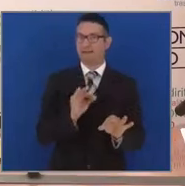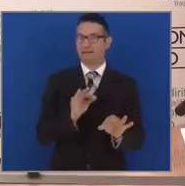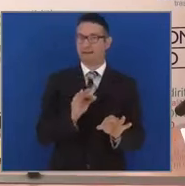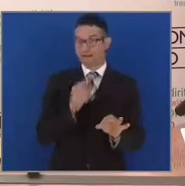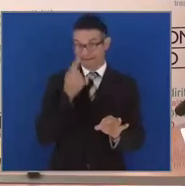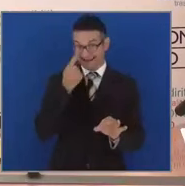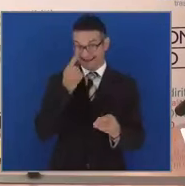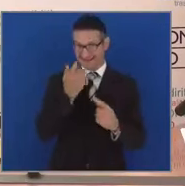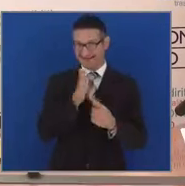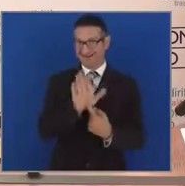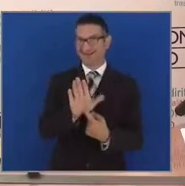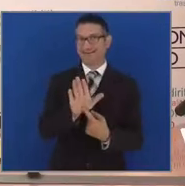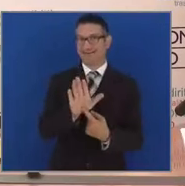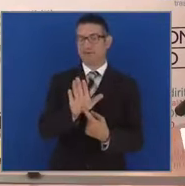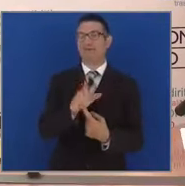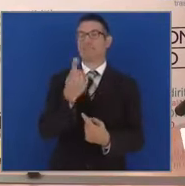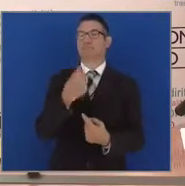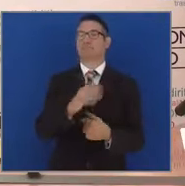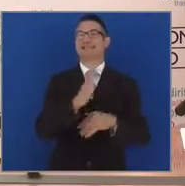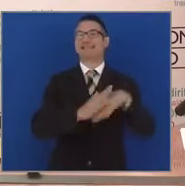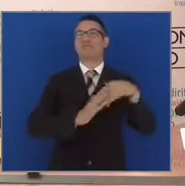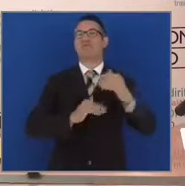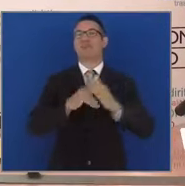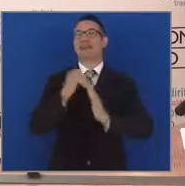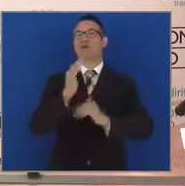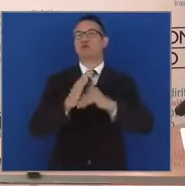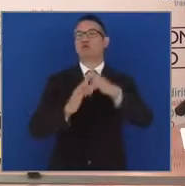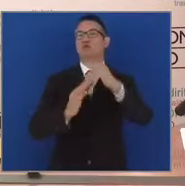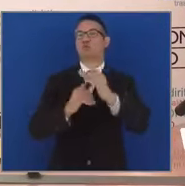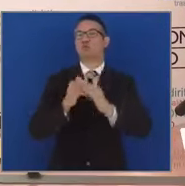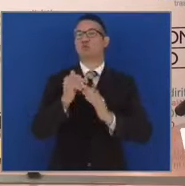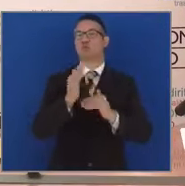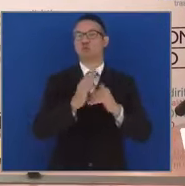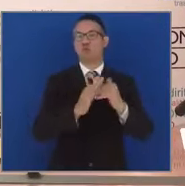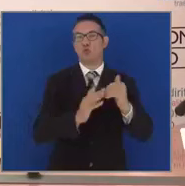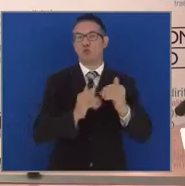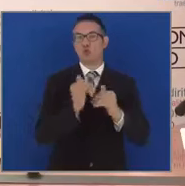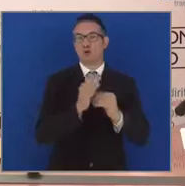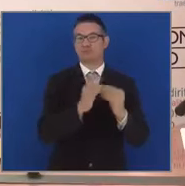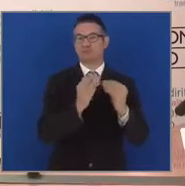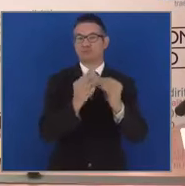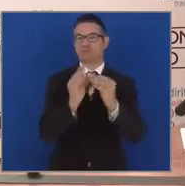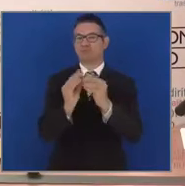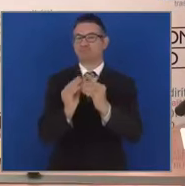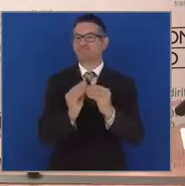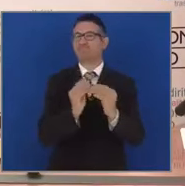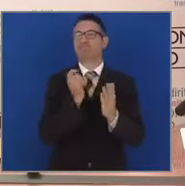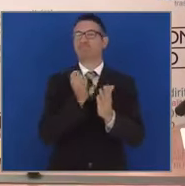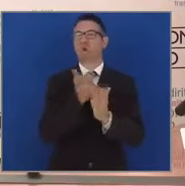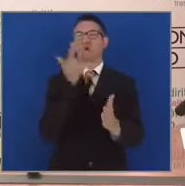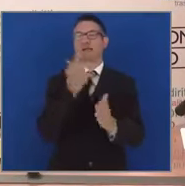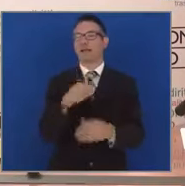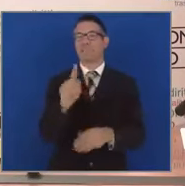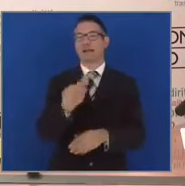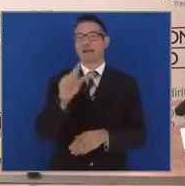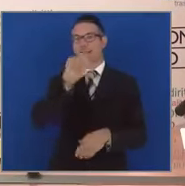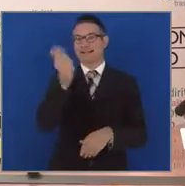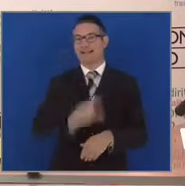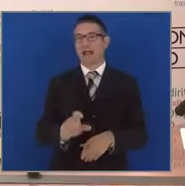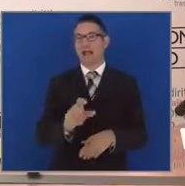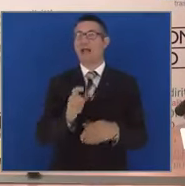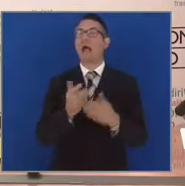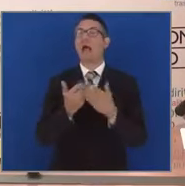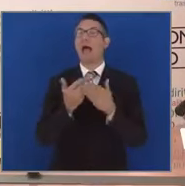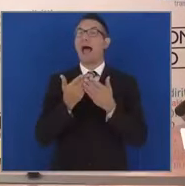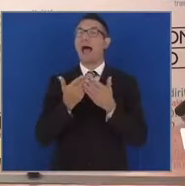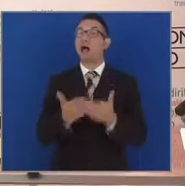si tratta di opere infrastrutturali di grandissima rilevanza per il nostro Paese, per l'Italia, che aiuteranno non